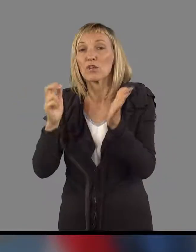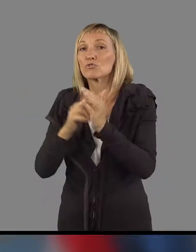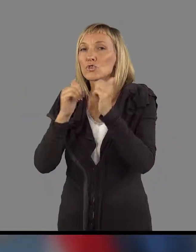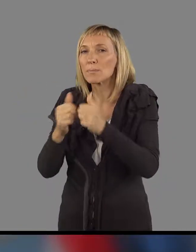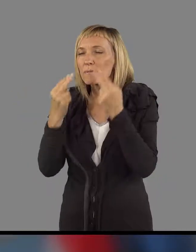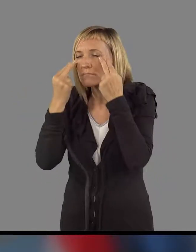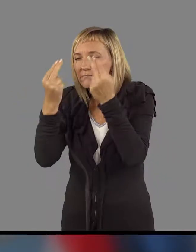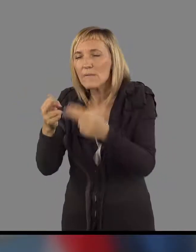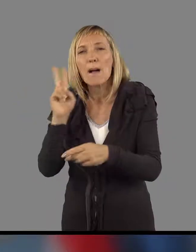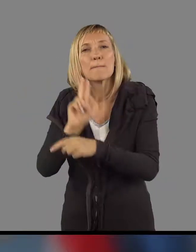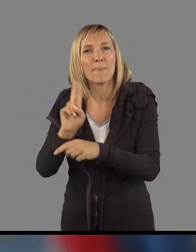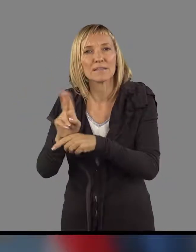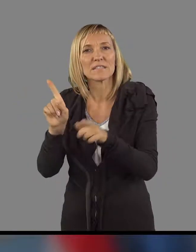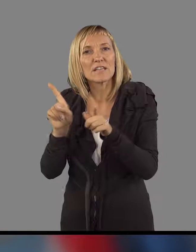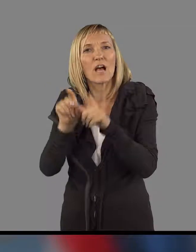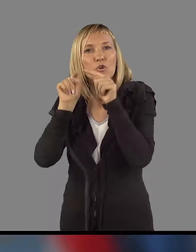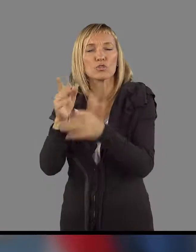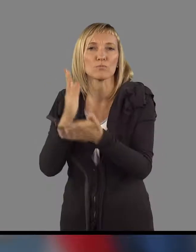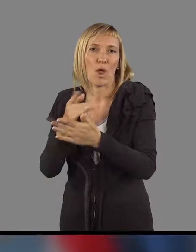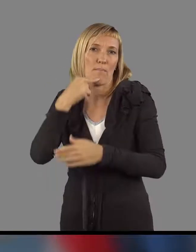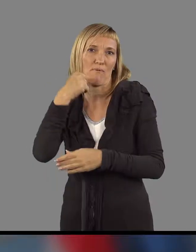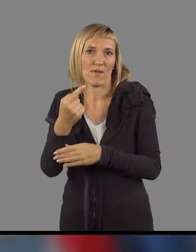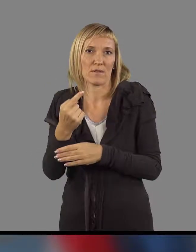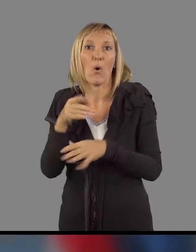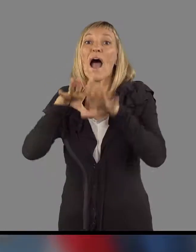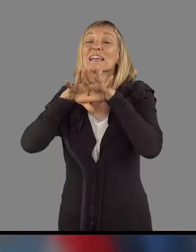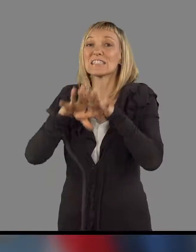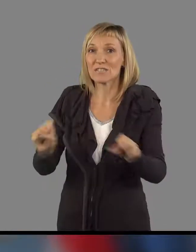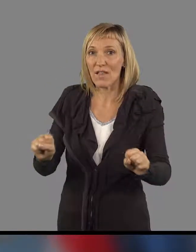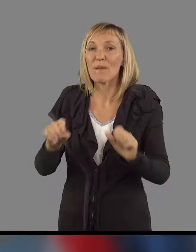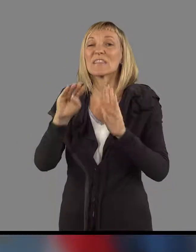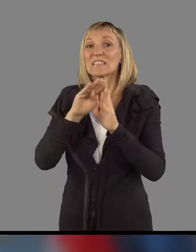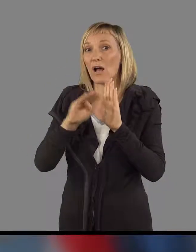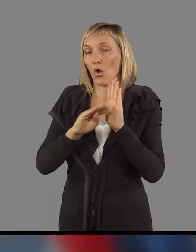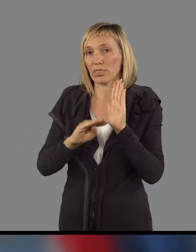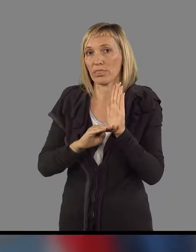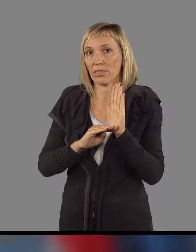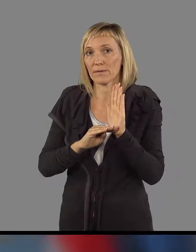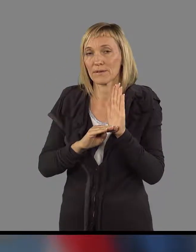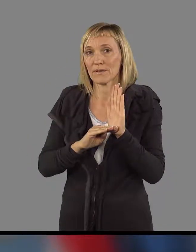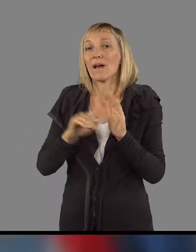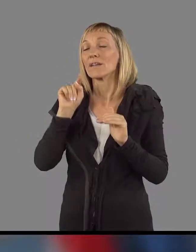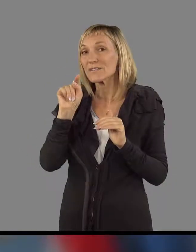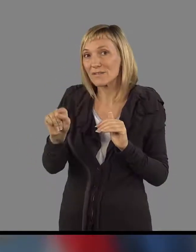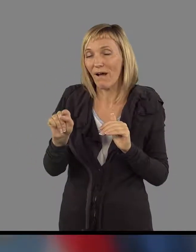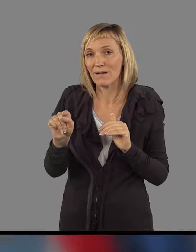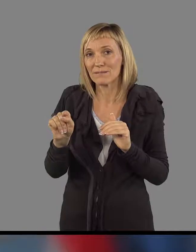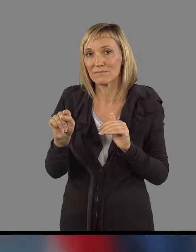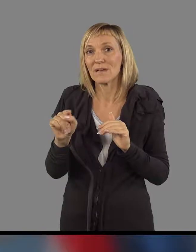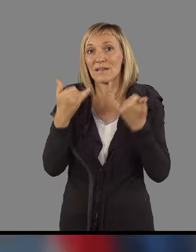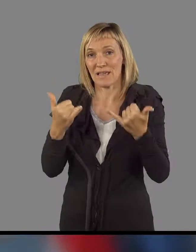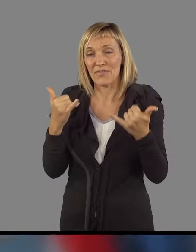posebej skrbno pazili, da je tak kot snomeno, torej izvedbeni zakon, je ravno tako